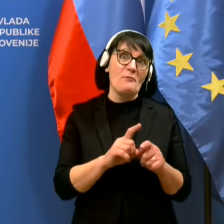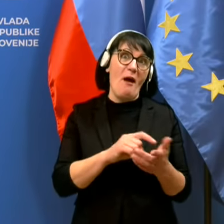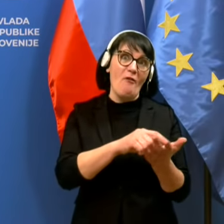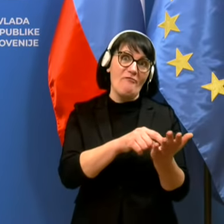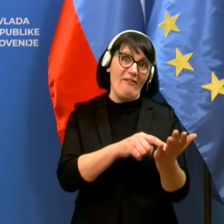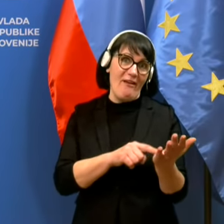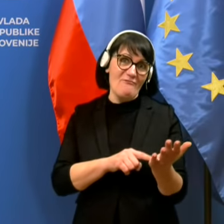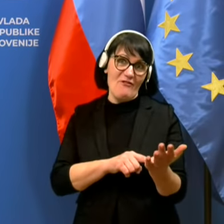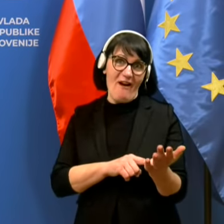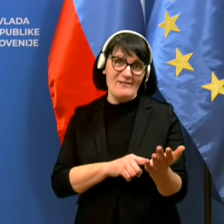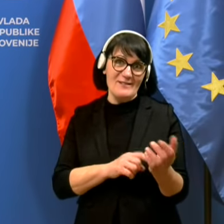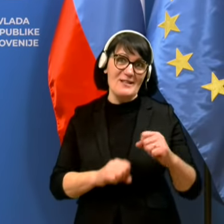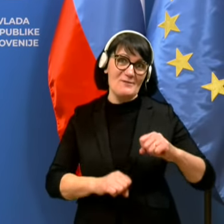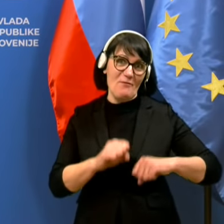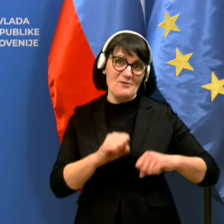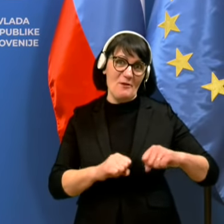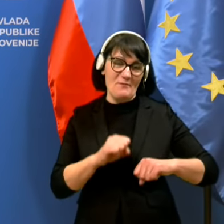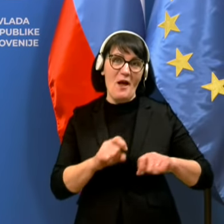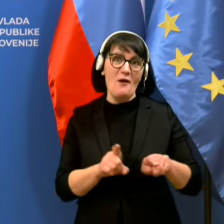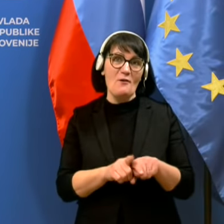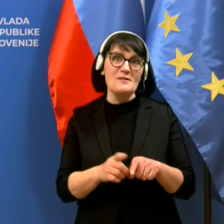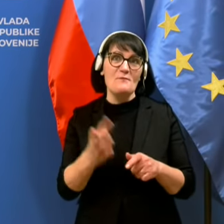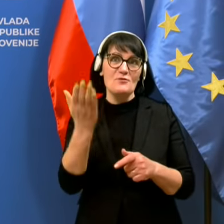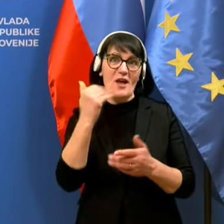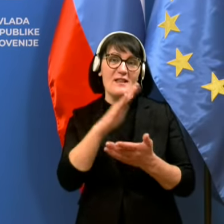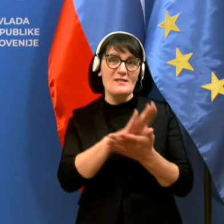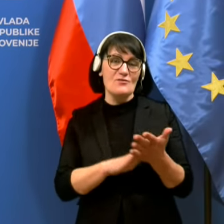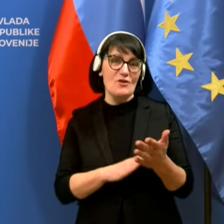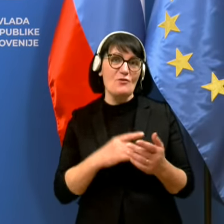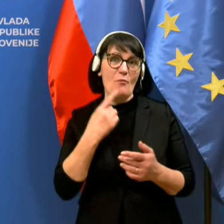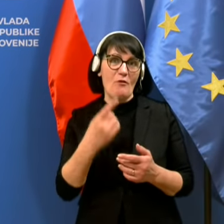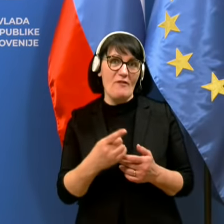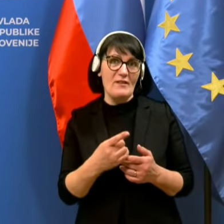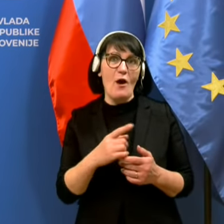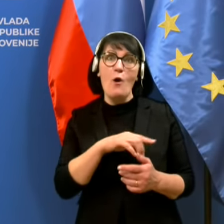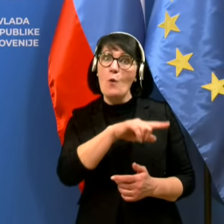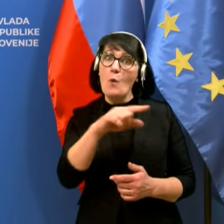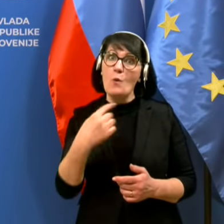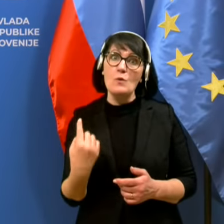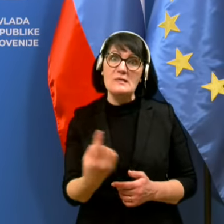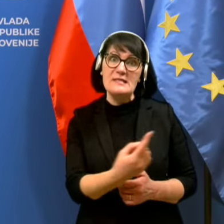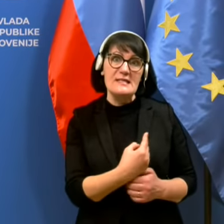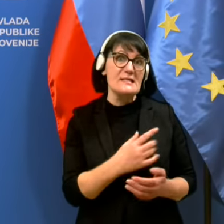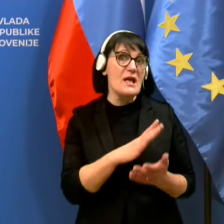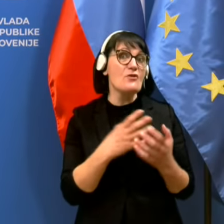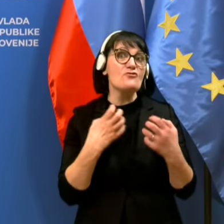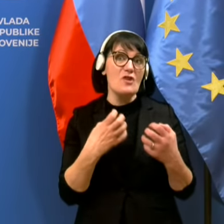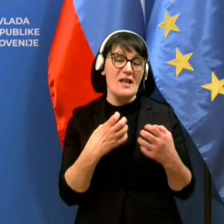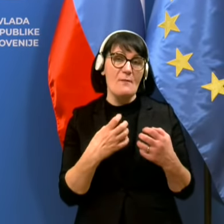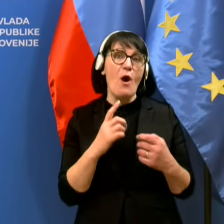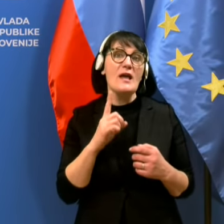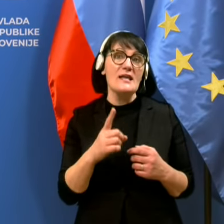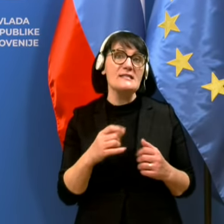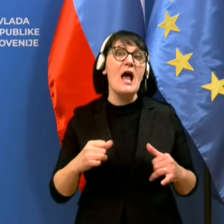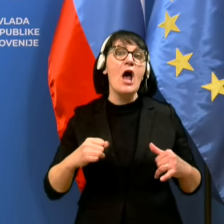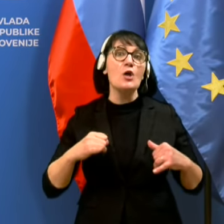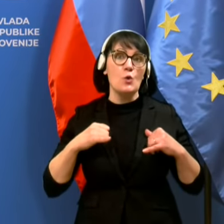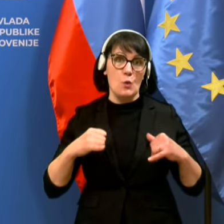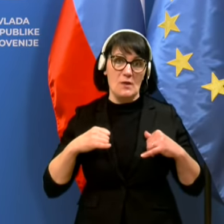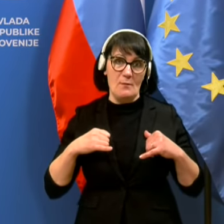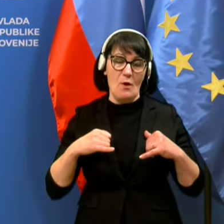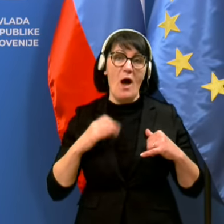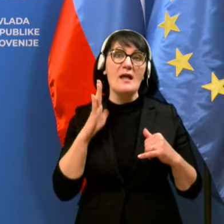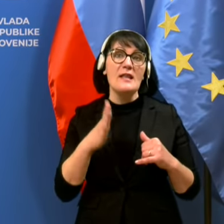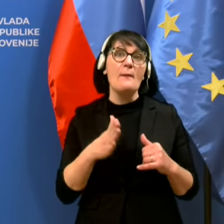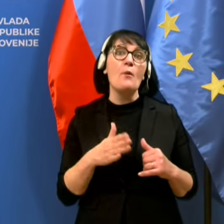sposobnosti. Kot sem u vodom rekel, mi si vsi želimo in si prizadevamo, da bi